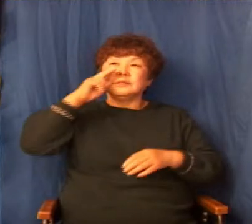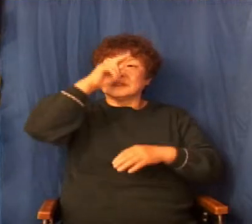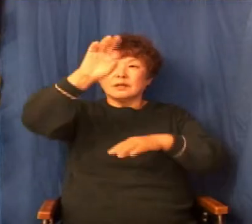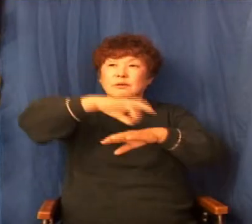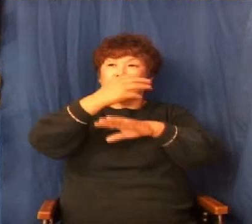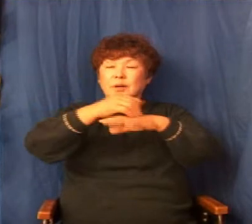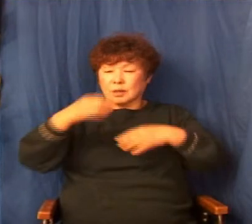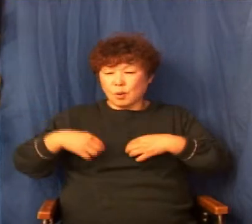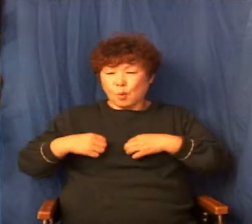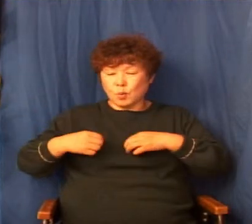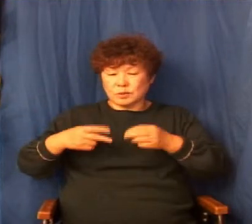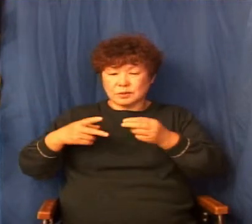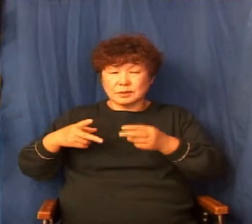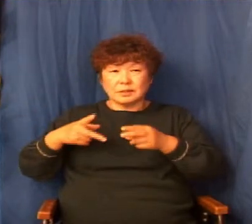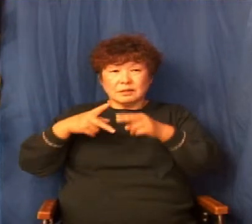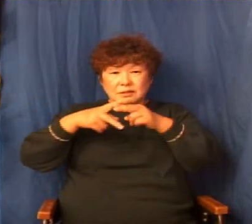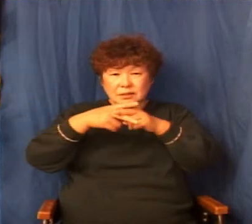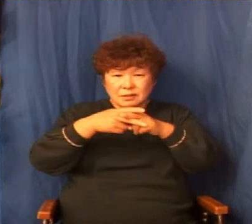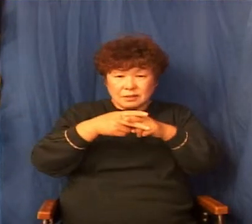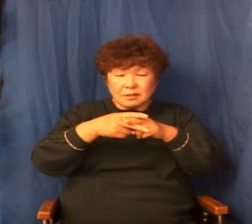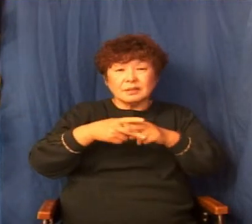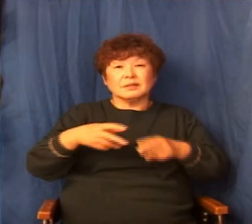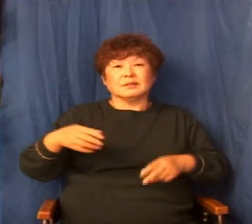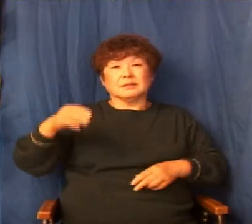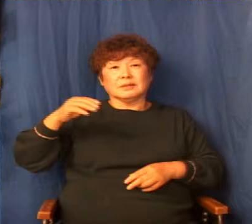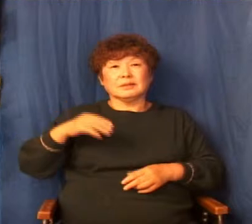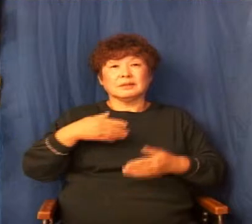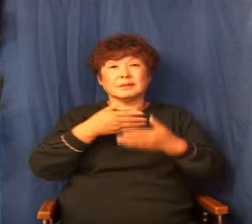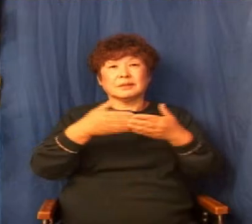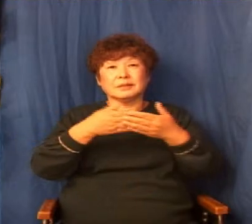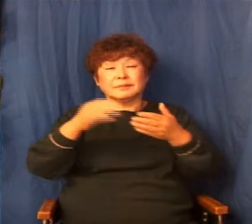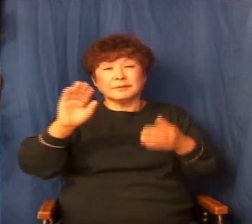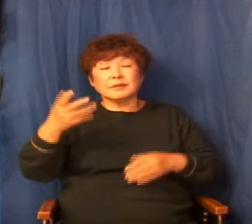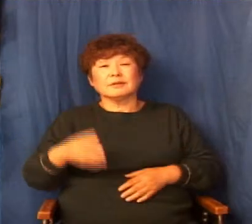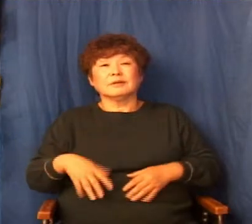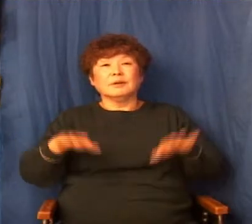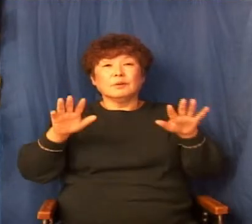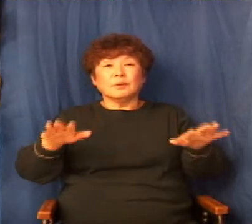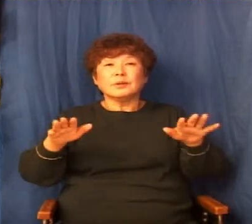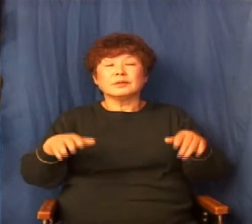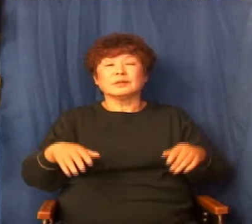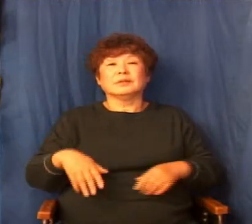그림이고 또 하나는 지금 우리가 읽은 본문의 말씀처럼